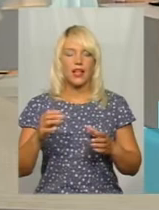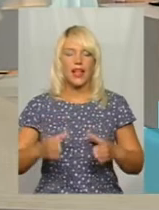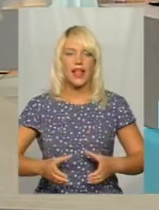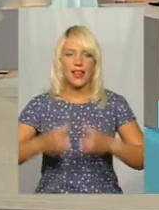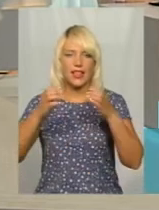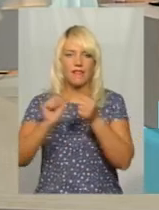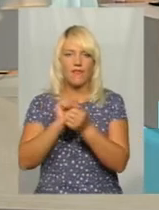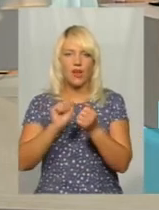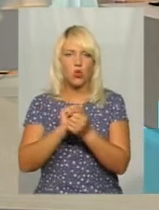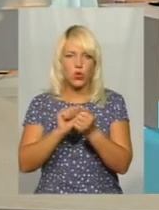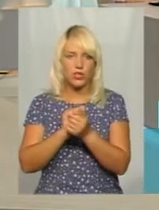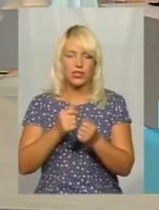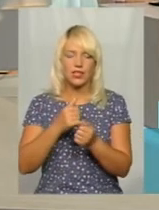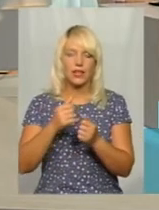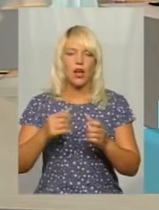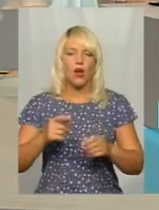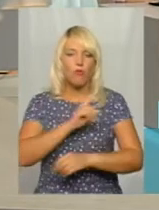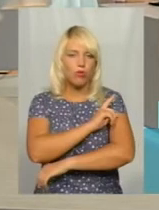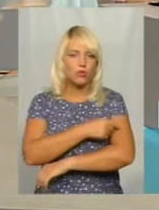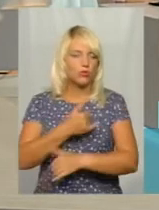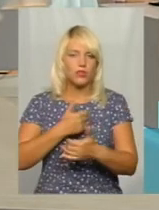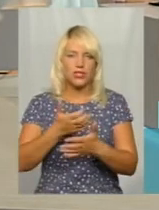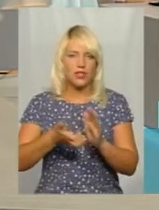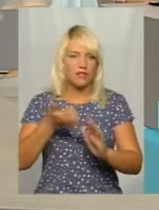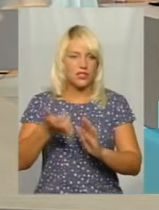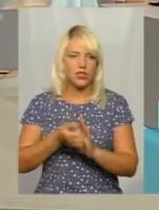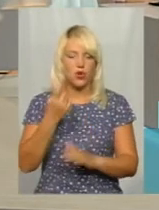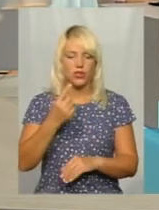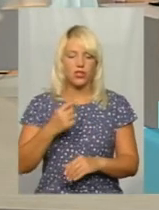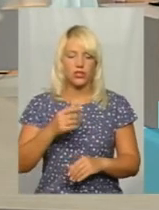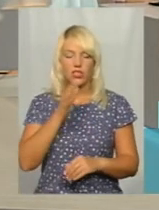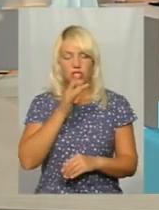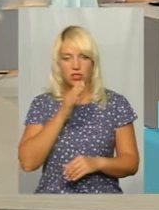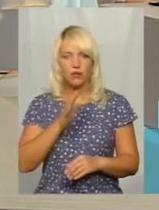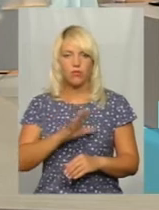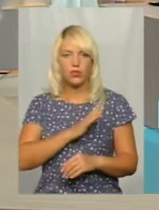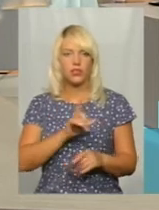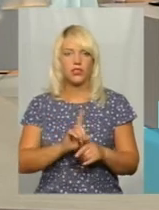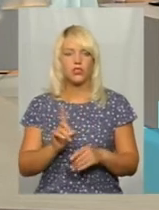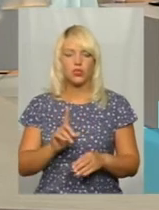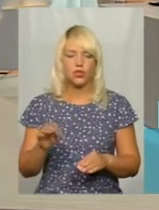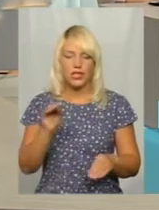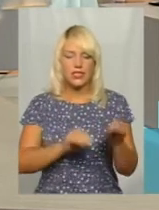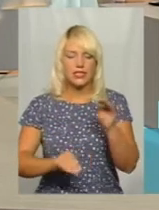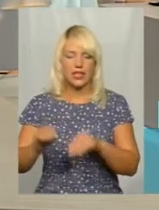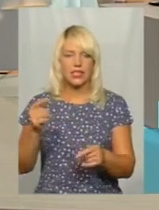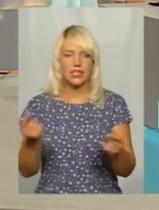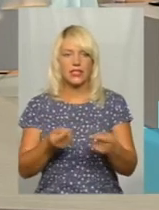вистачає. Один час аграрії спасалися таким методом закладання зерна в